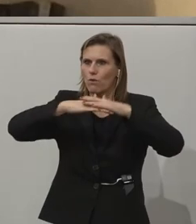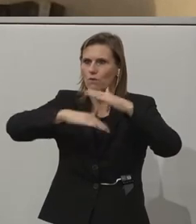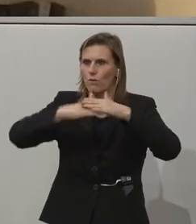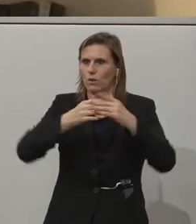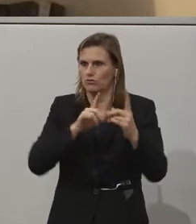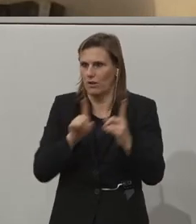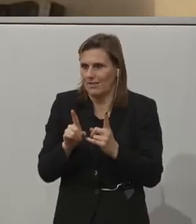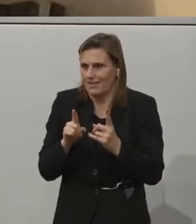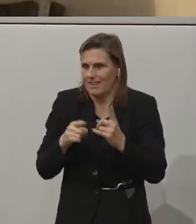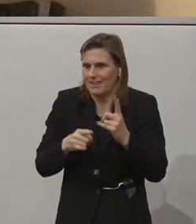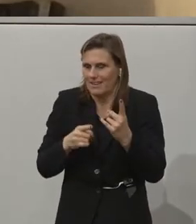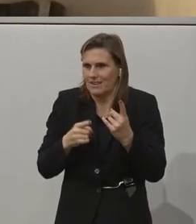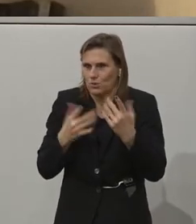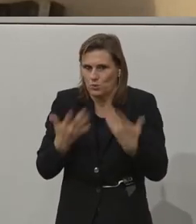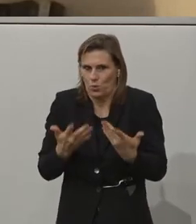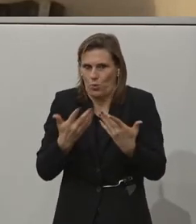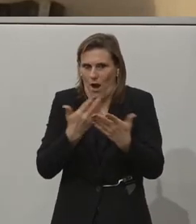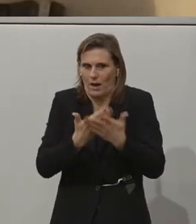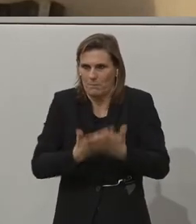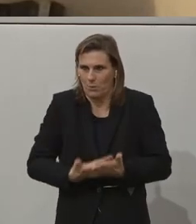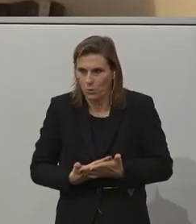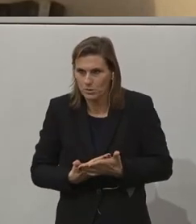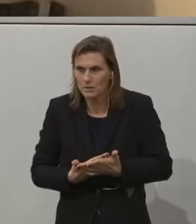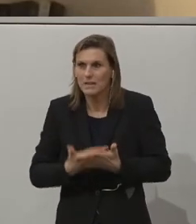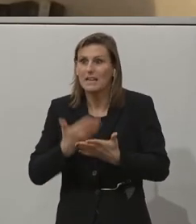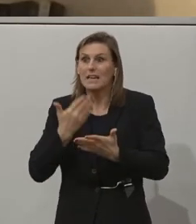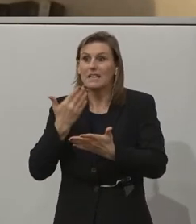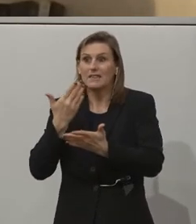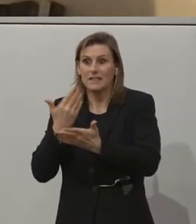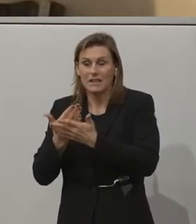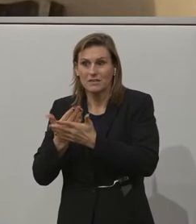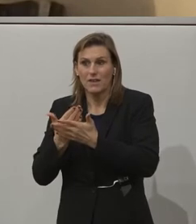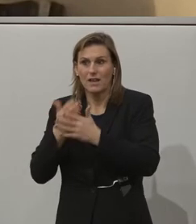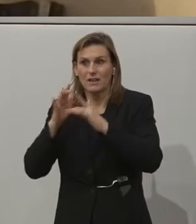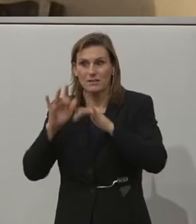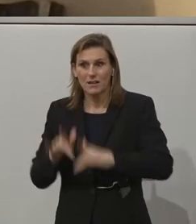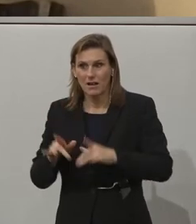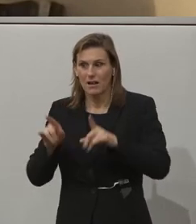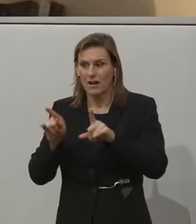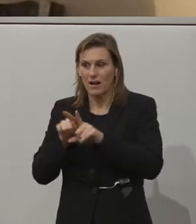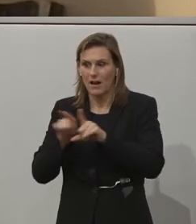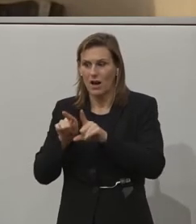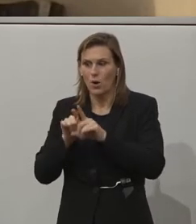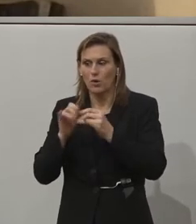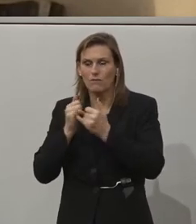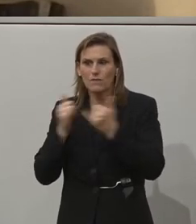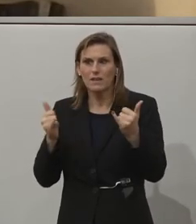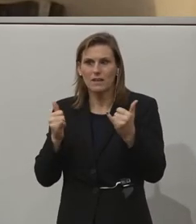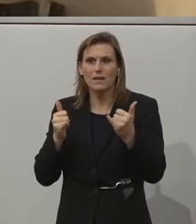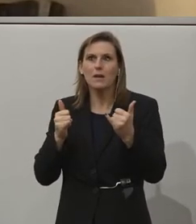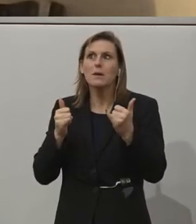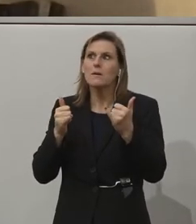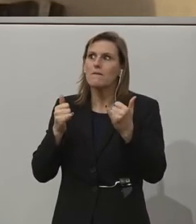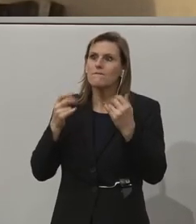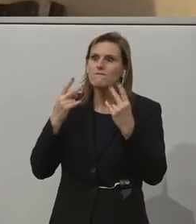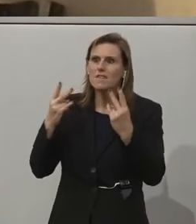populist and naturally reduce outliers and the importance of them. We need to rethink how we